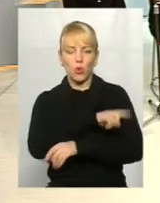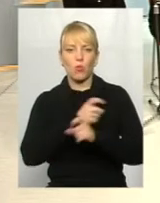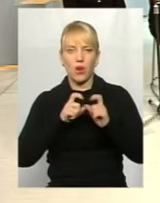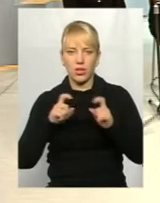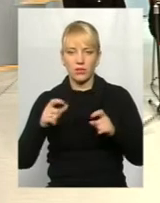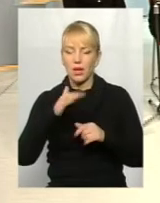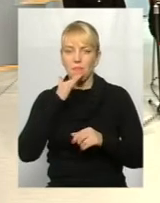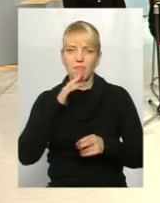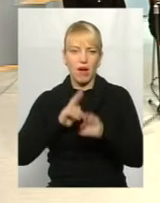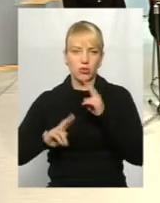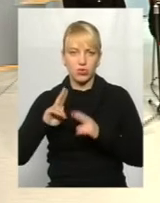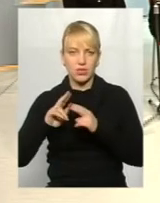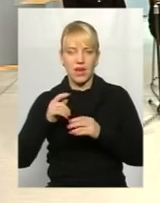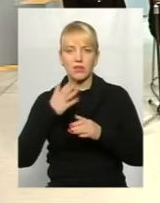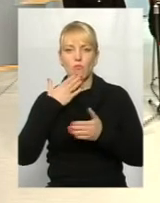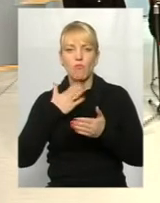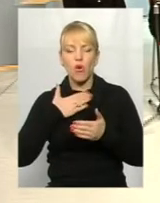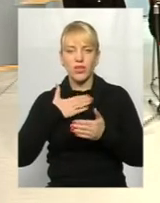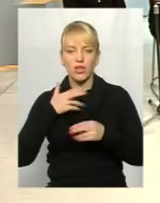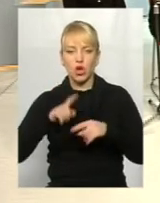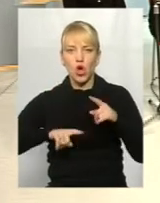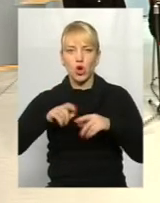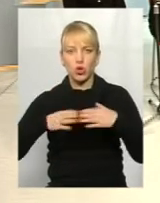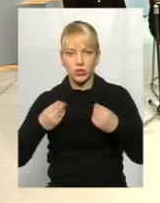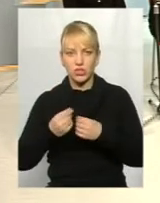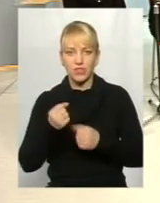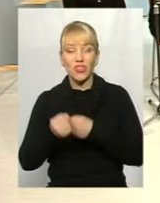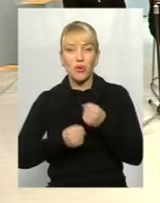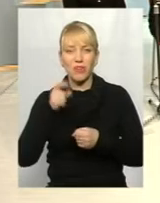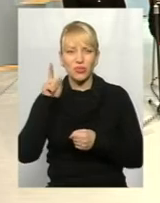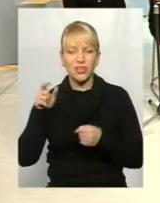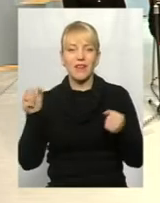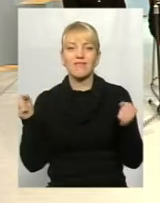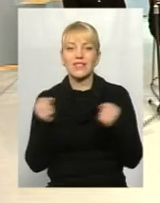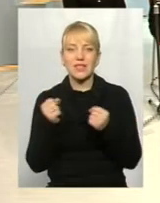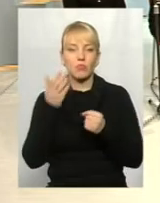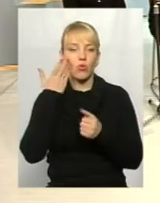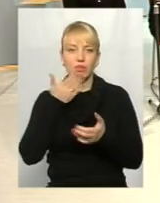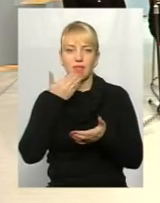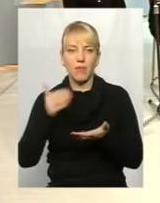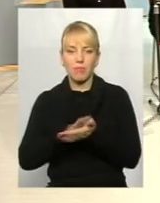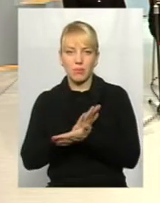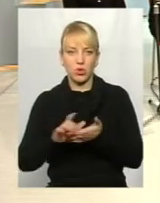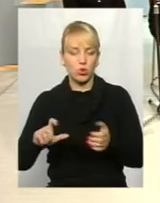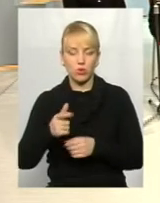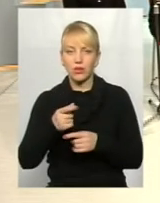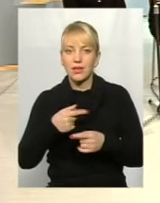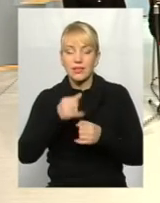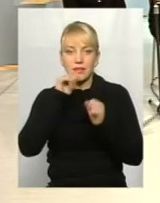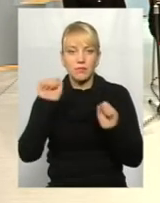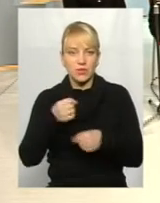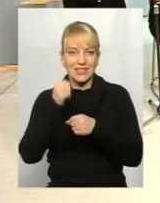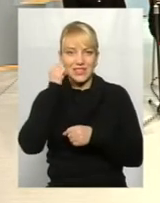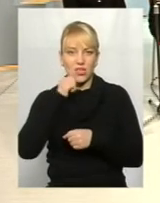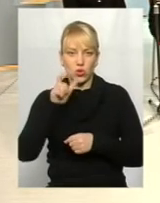моїх родичів, принаймні, літніх людей, від того, що добратися туди, в зимку, коли не прибираються дороги, нереально просто старій людині.